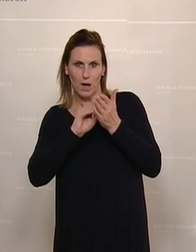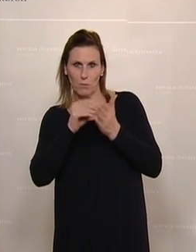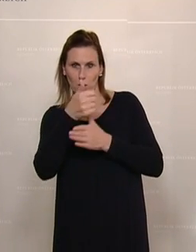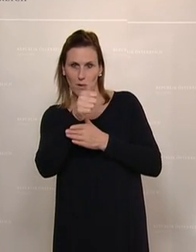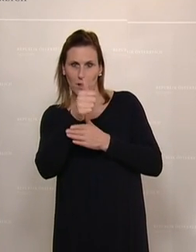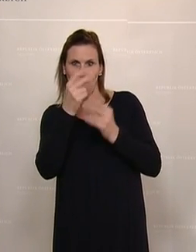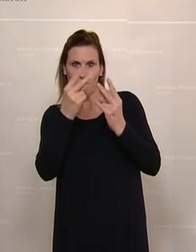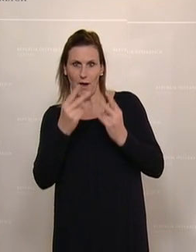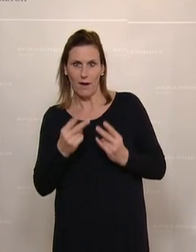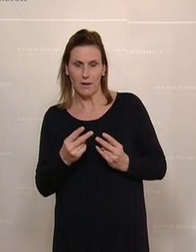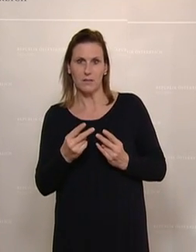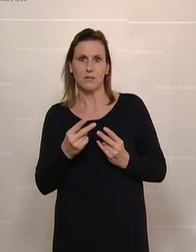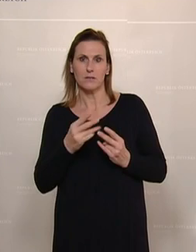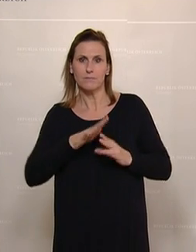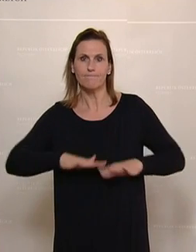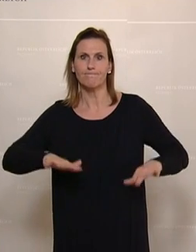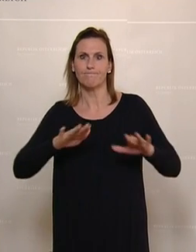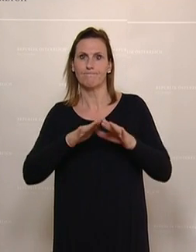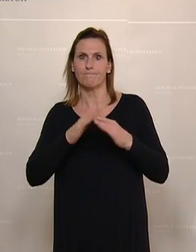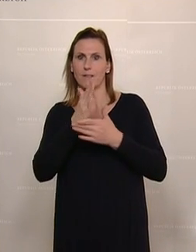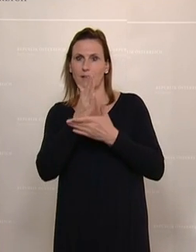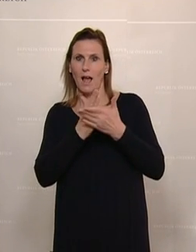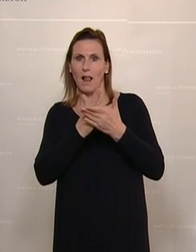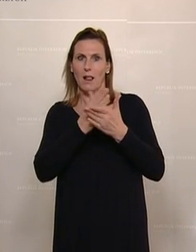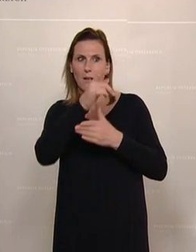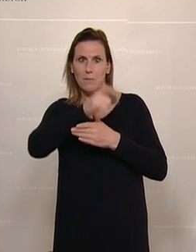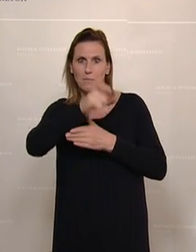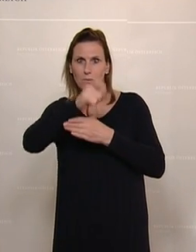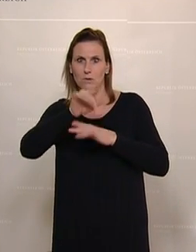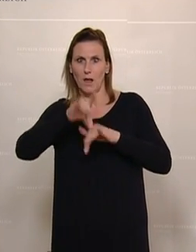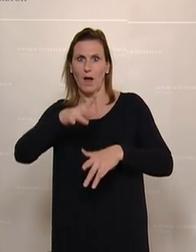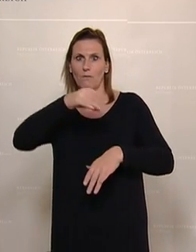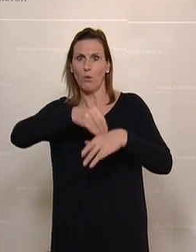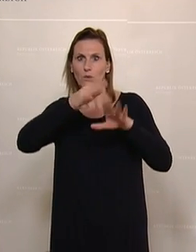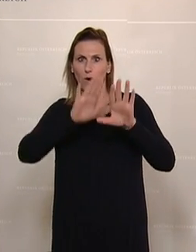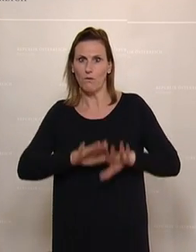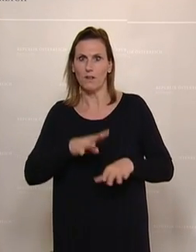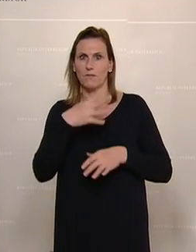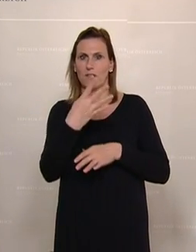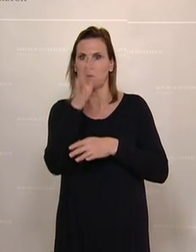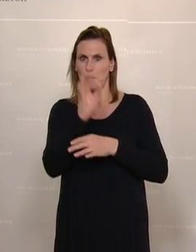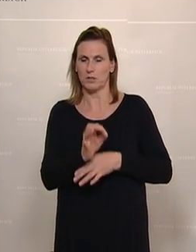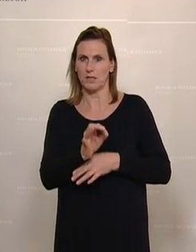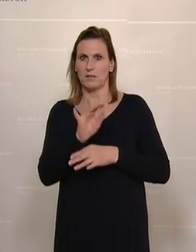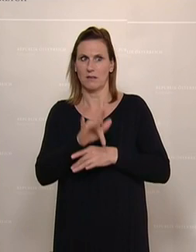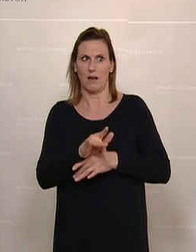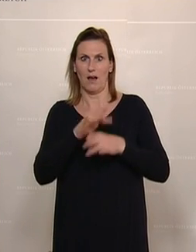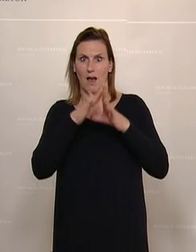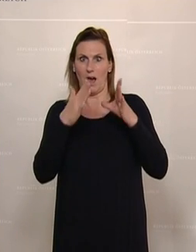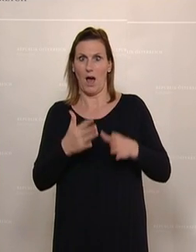Anteil der Bevölkerung, deren Wohnaufwand 40 Prozent des